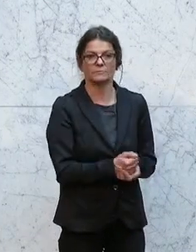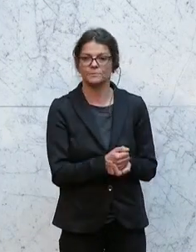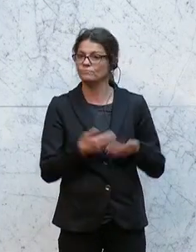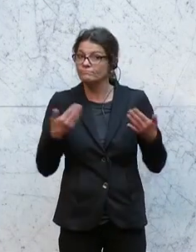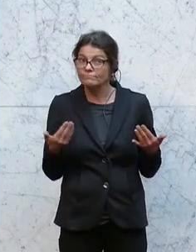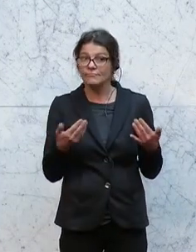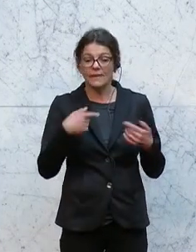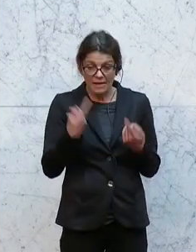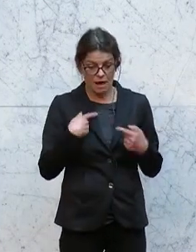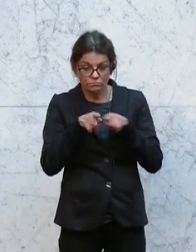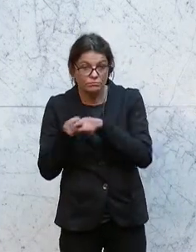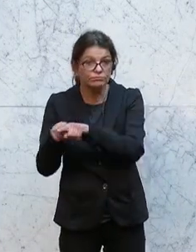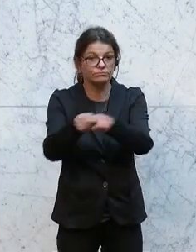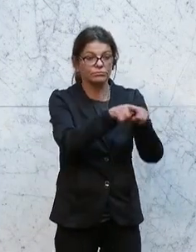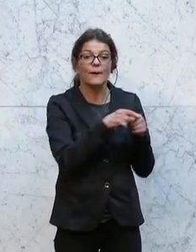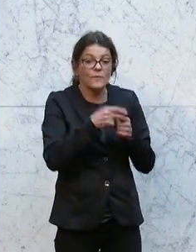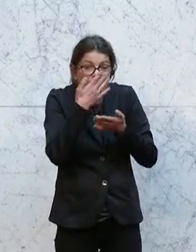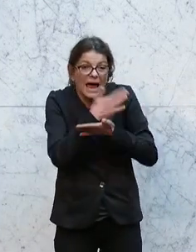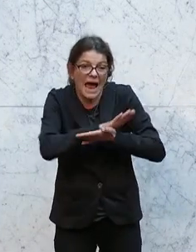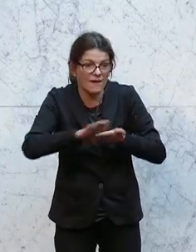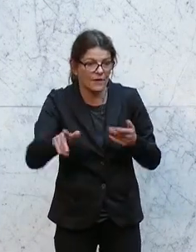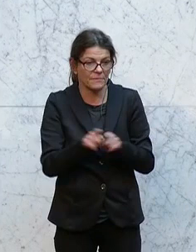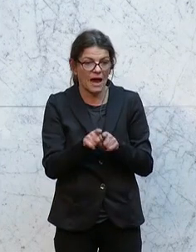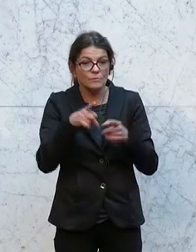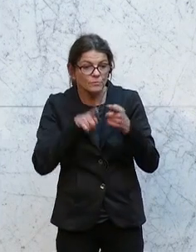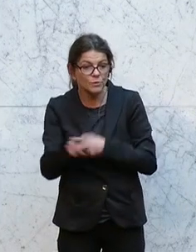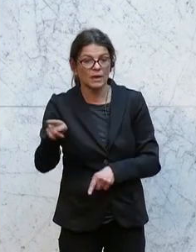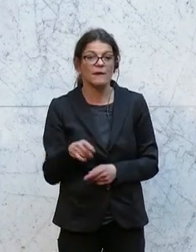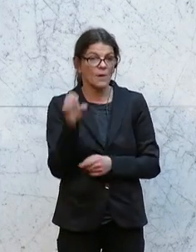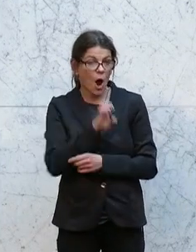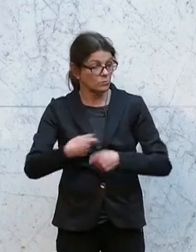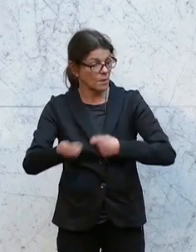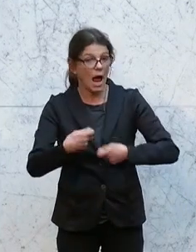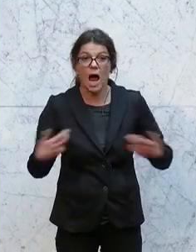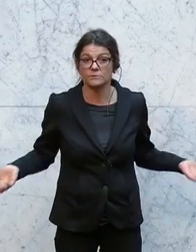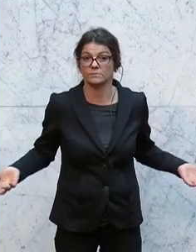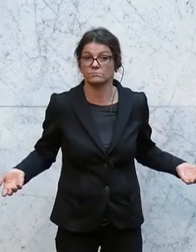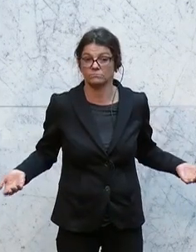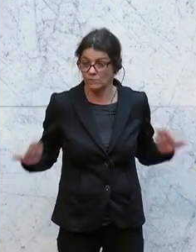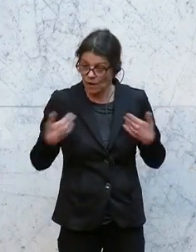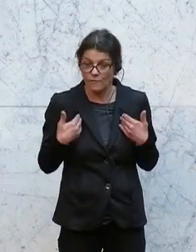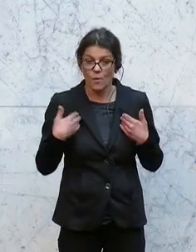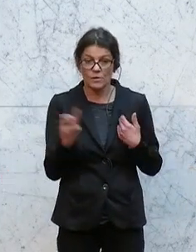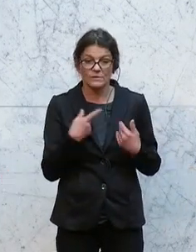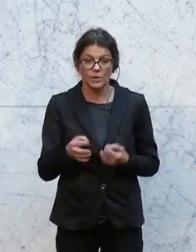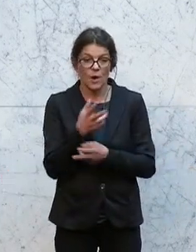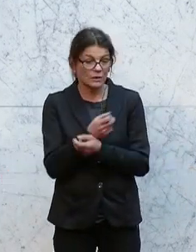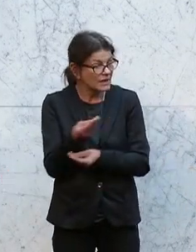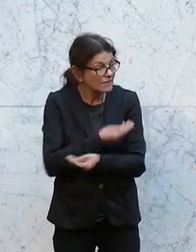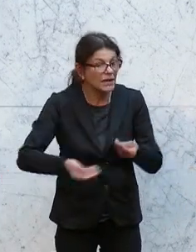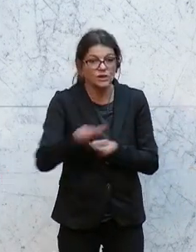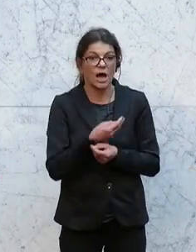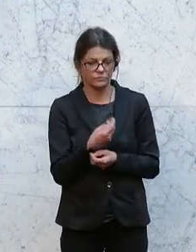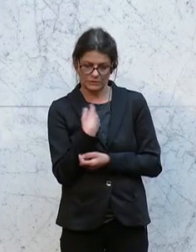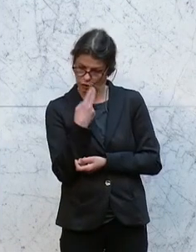vereinheitlichen wir und vereinfachen wir den Zugang zum europäischen Markt. Weil es geht für uns, für die österreichische Wirtschaft und um die